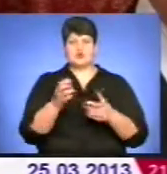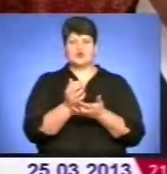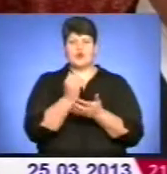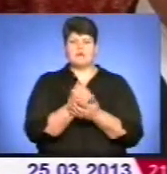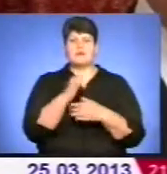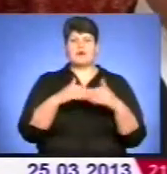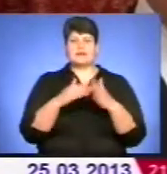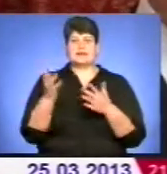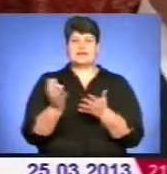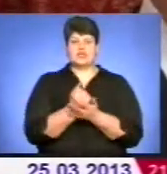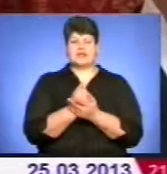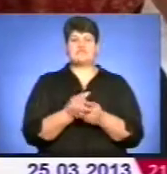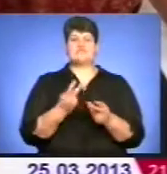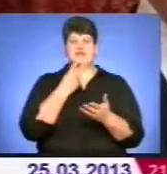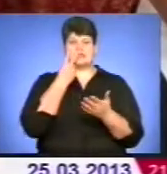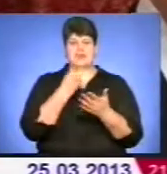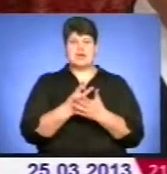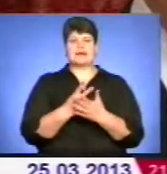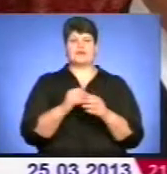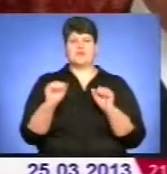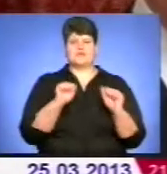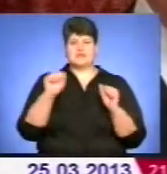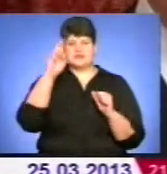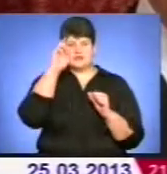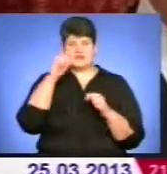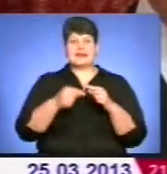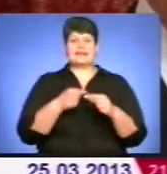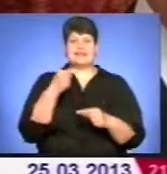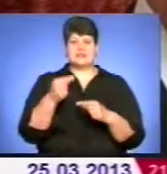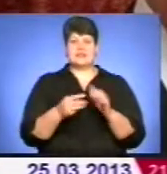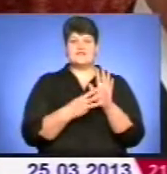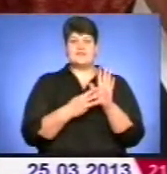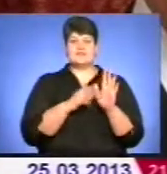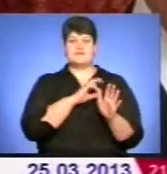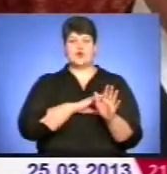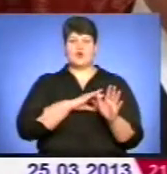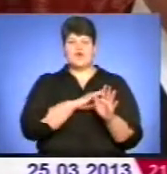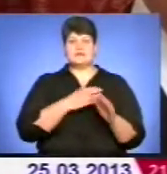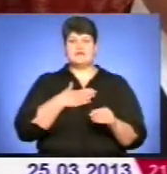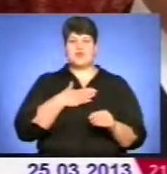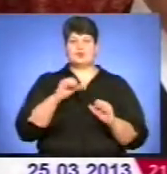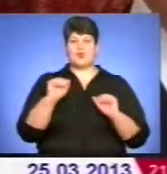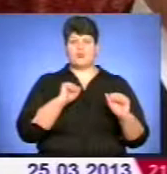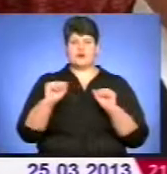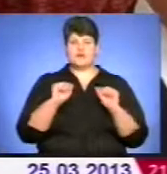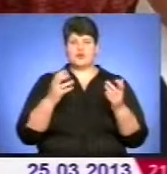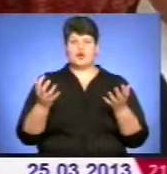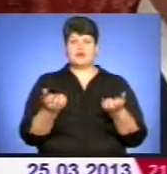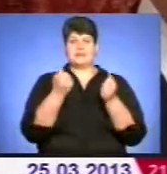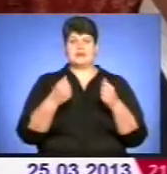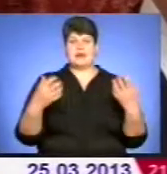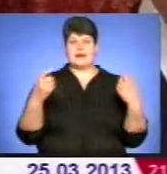знайшли належне визнання у керівництва держави. Як наслідок, вісім вихованців нашого управління отримали